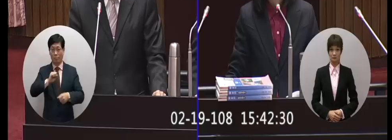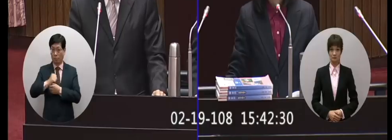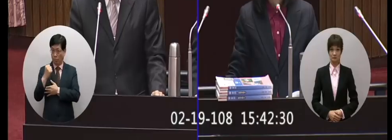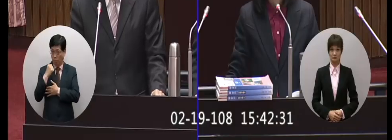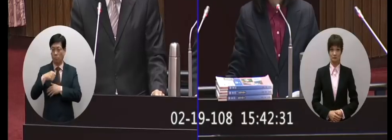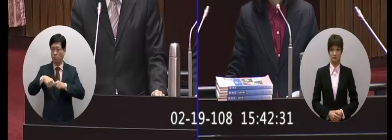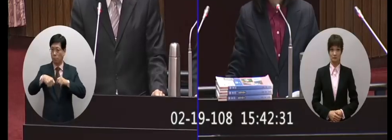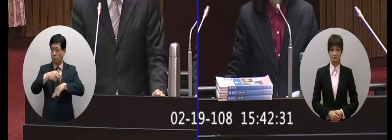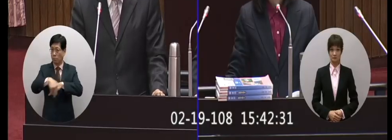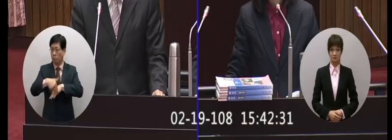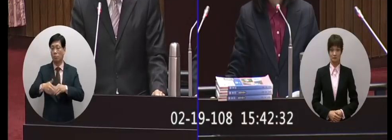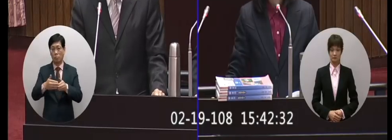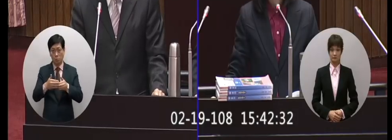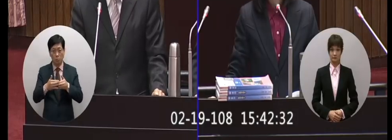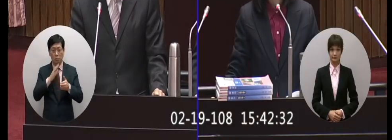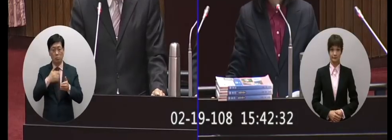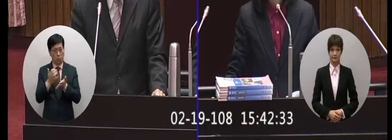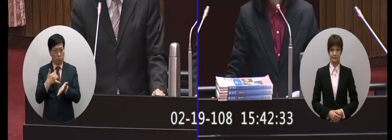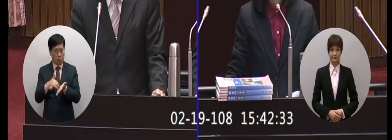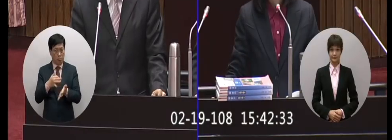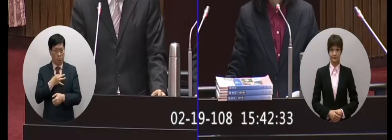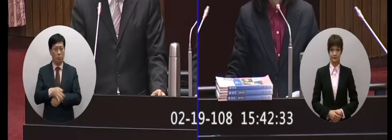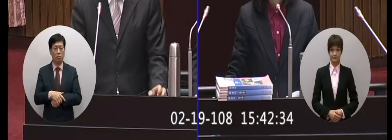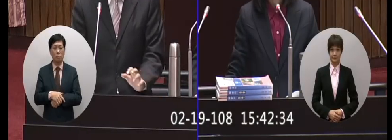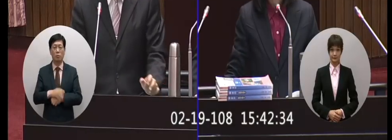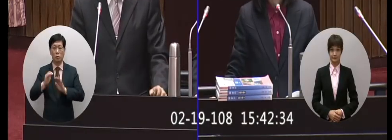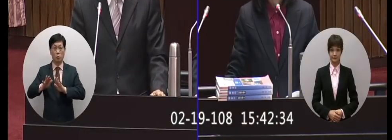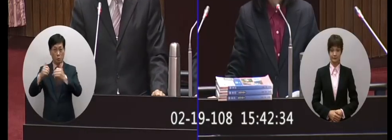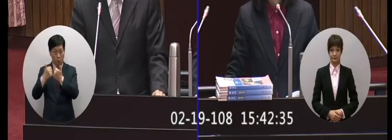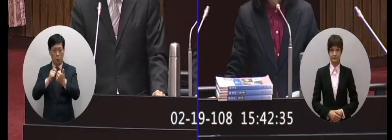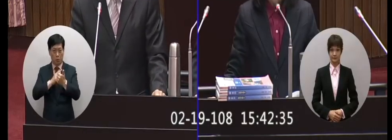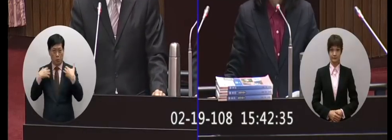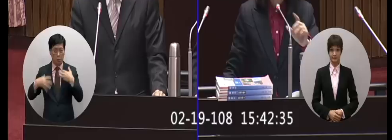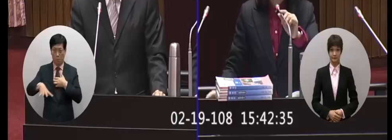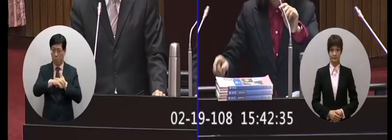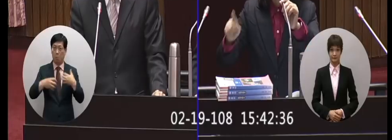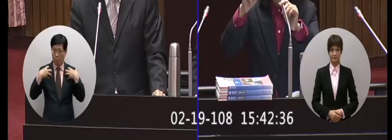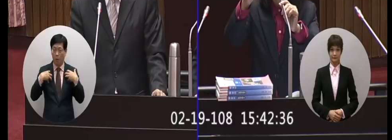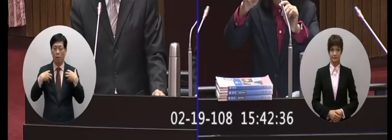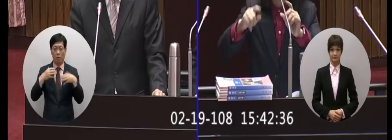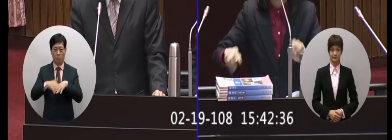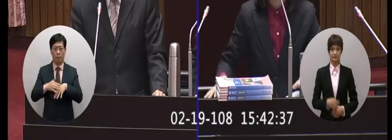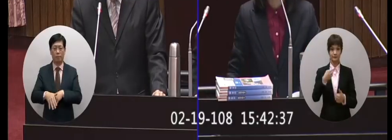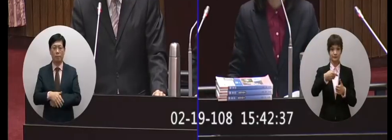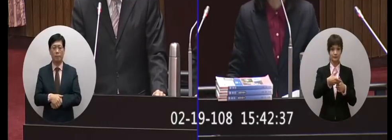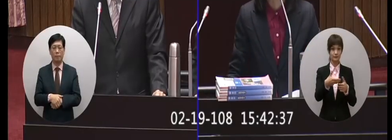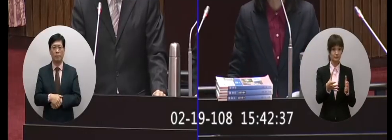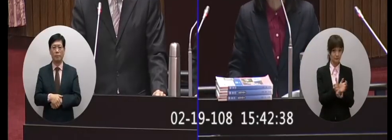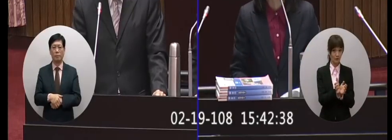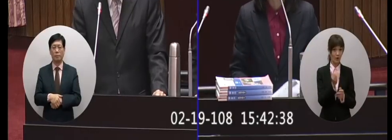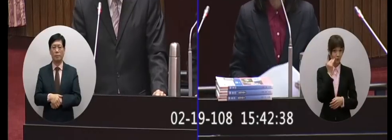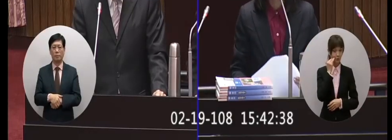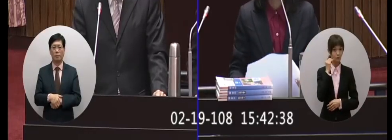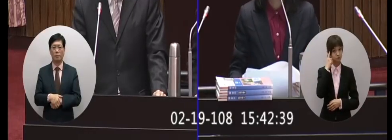措施需要相關的這個經費喔我想因為國發會會整個統籌我們相關不會這個部分是教育部如果認為有